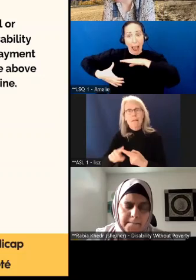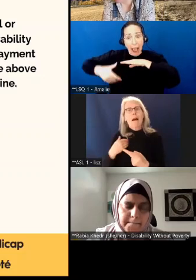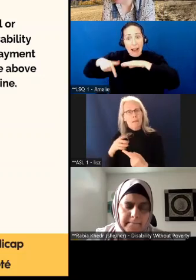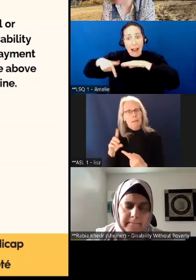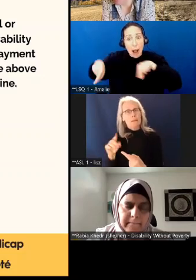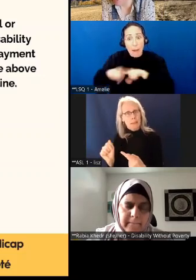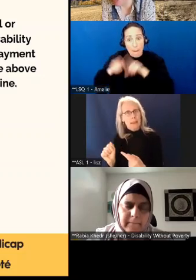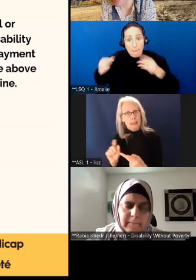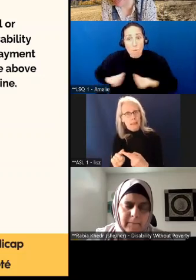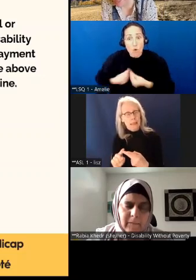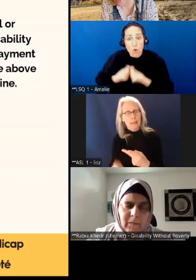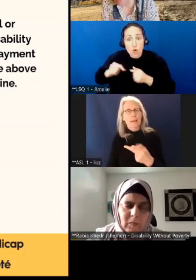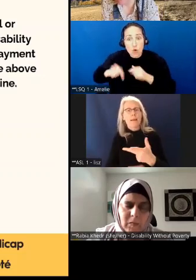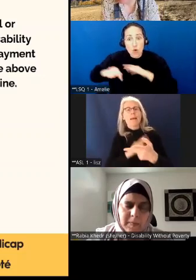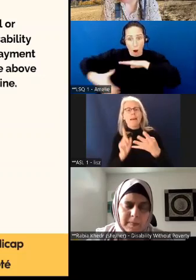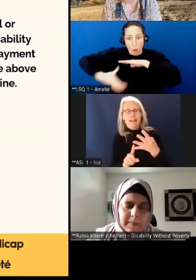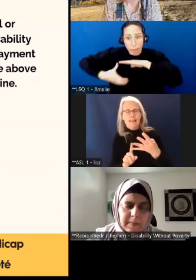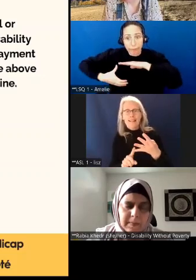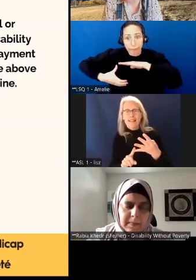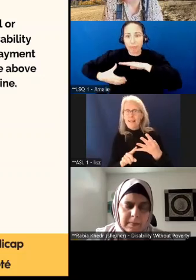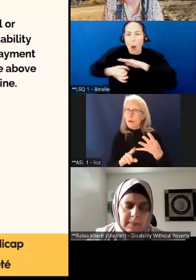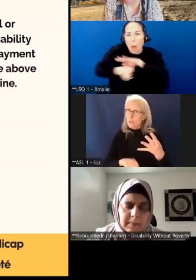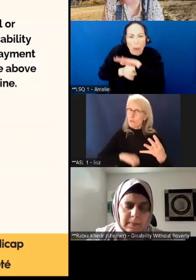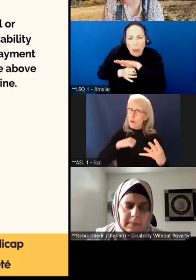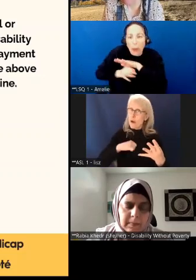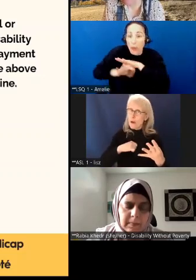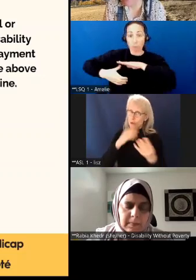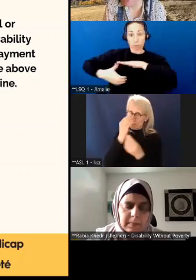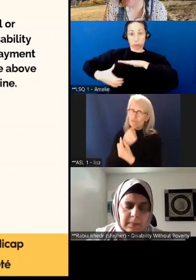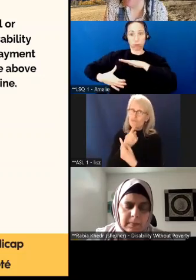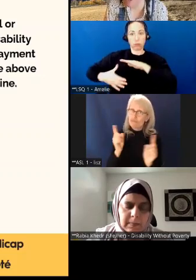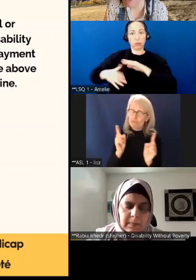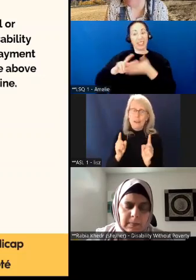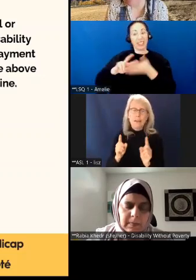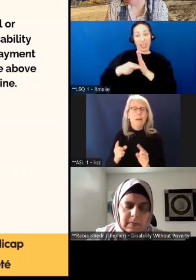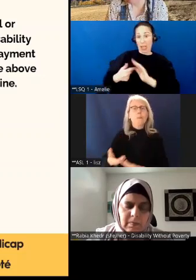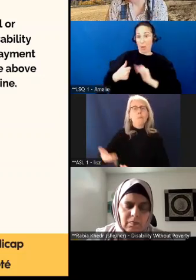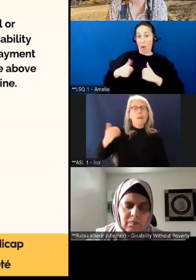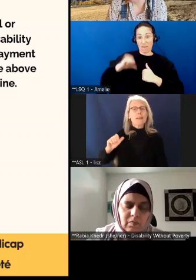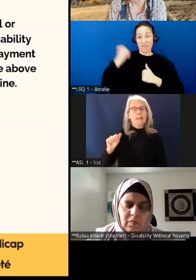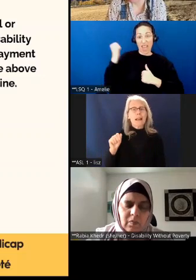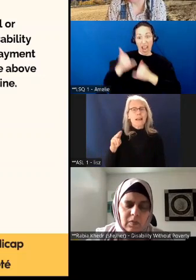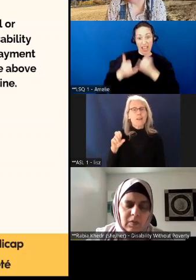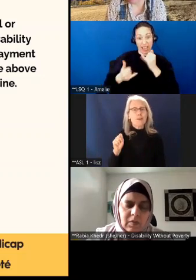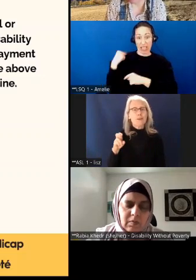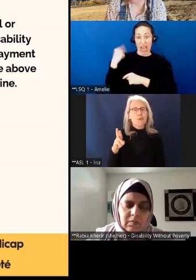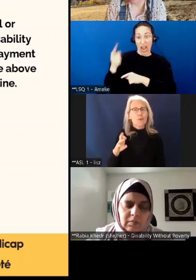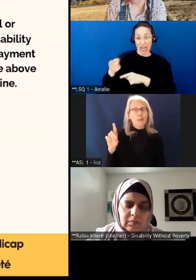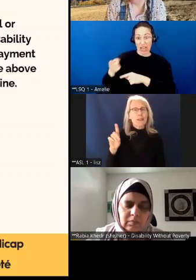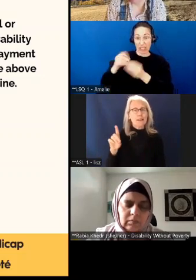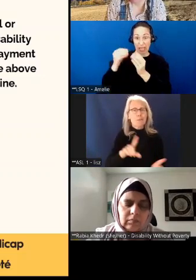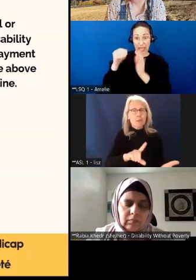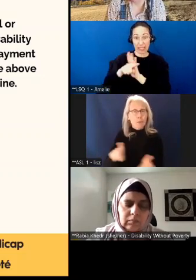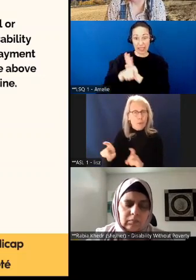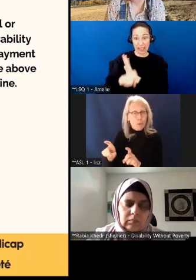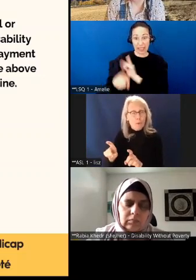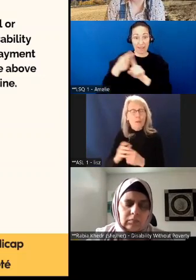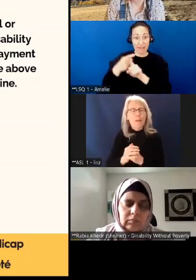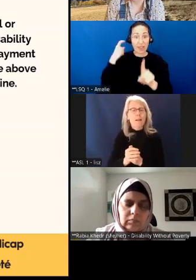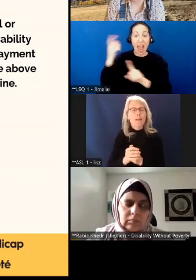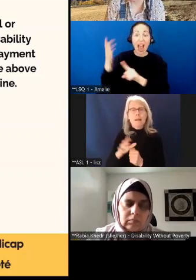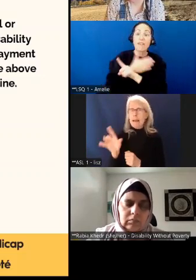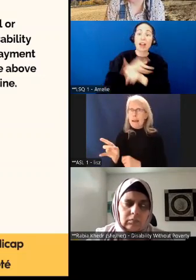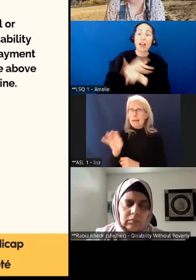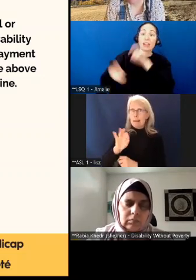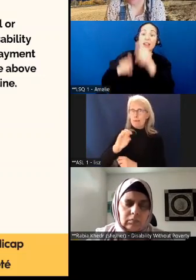Donc, je peux dire avec fierté que la dernière statistique sur cette diapositive provient de notre sondage